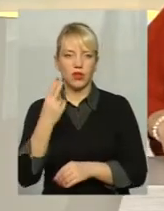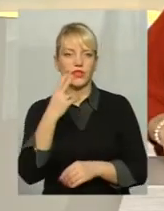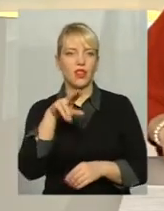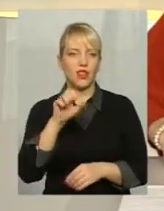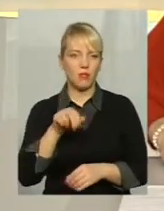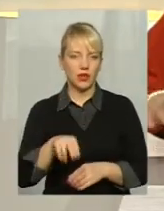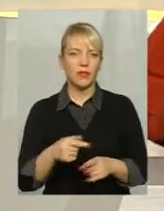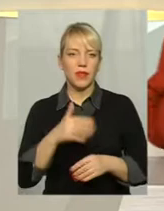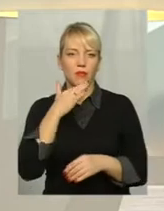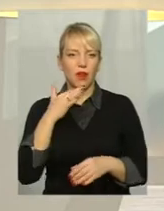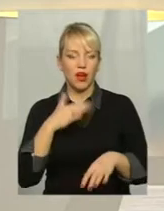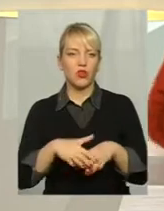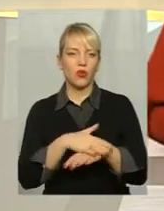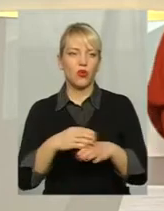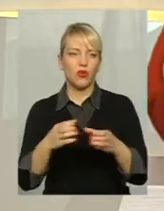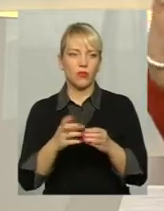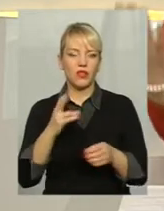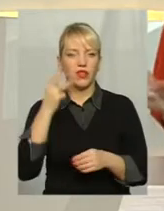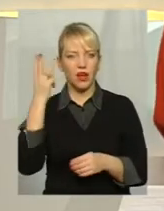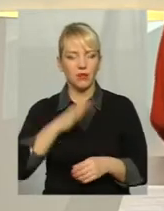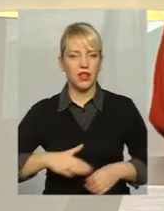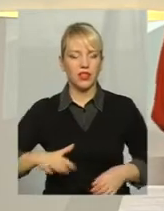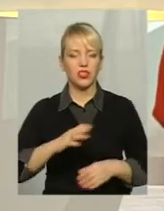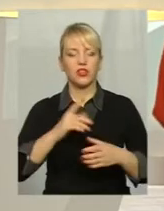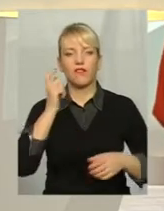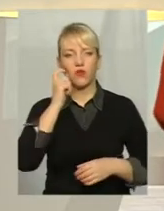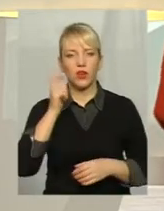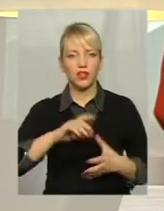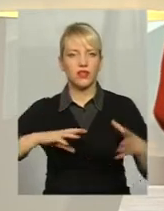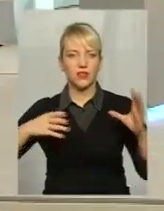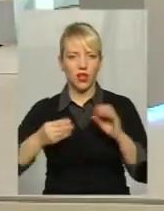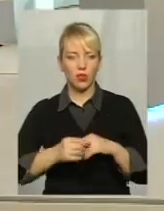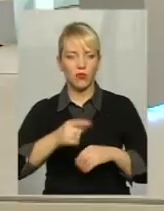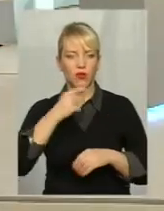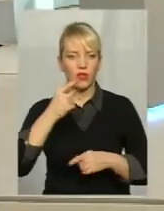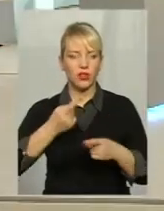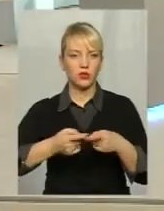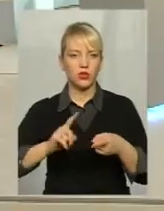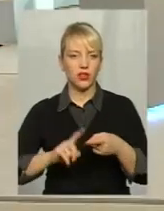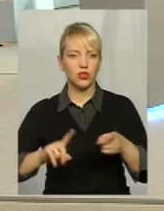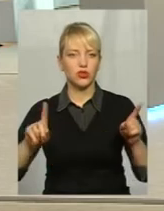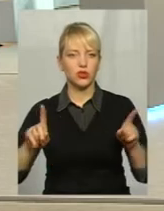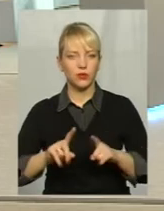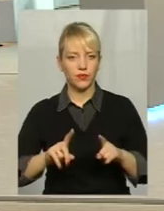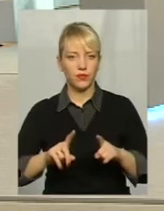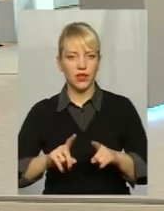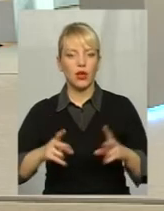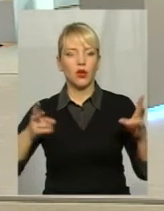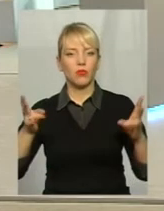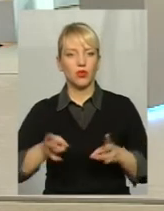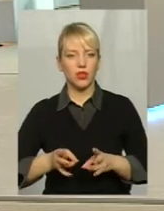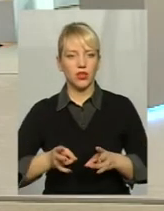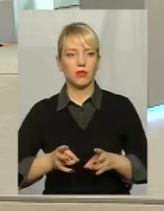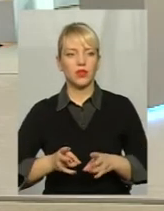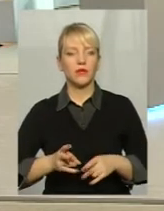Багато громад І на Хмельниччині, і в Україні Загалом говорили про те, що Потрібен